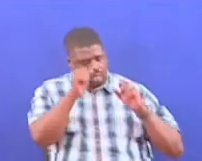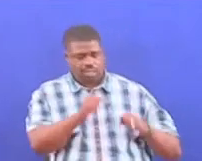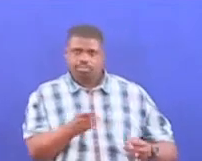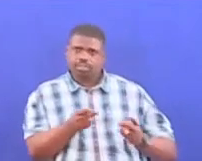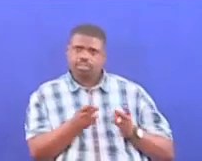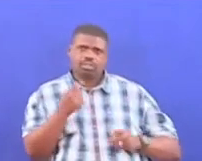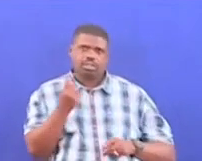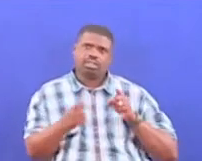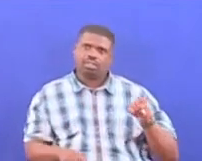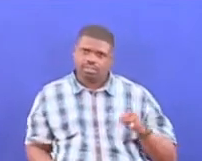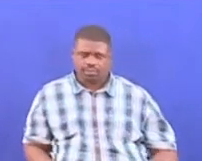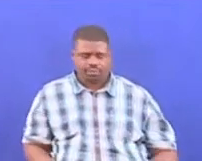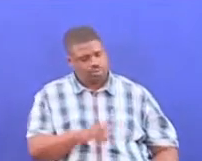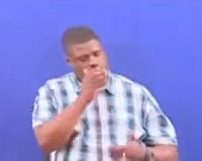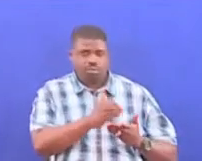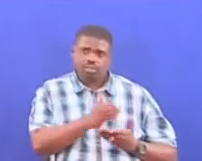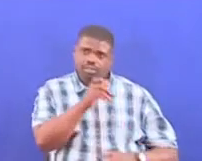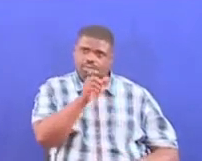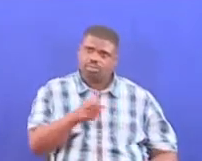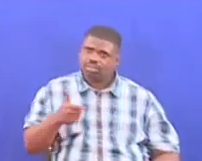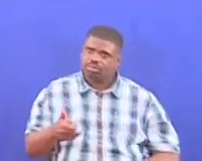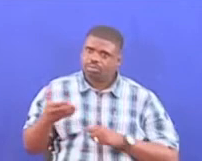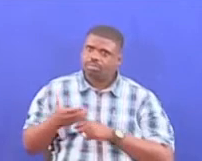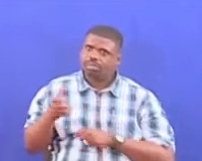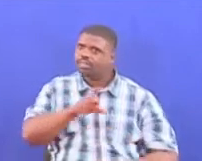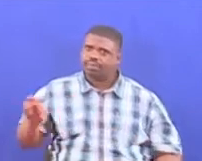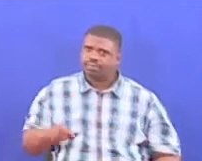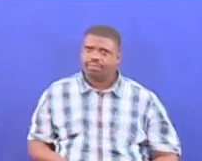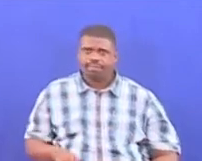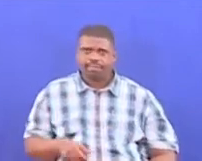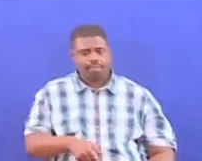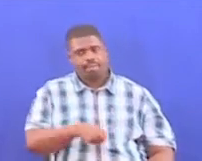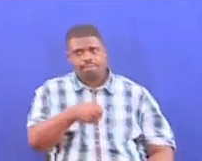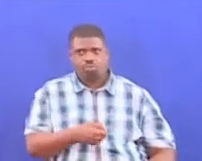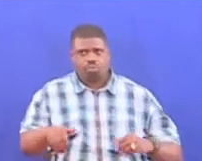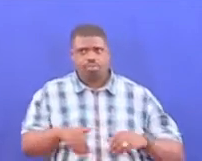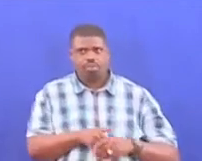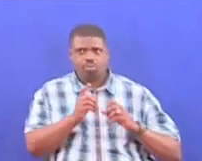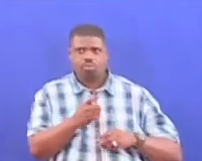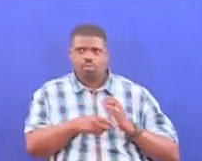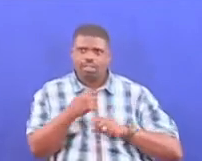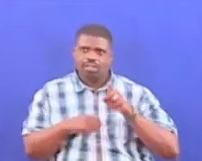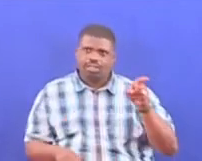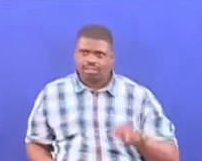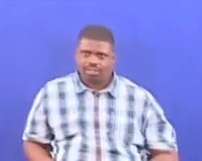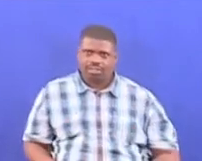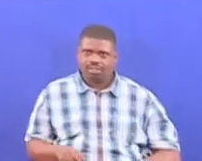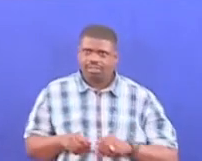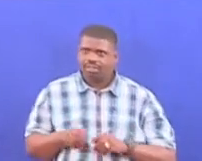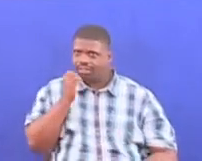Tu wakikishi wa Tanzania hoto, unapata kaji. Tuna mozi kwa centralizedi. Mfuku wa bima hati, unakuwa mle. Mfuku wa